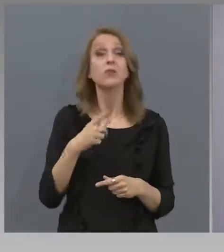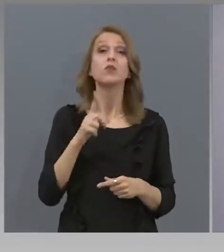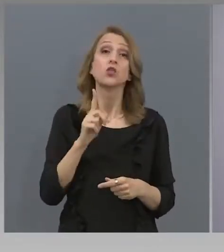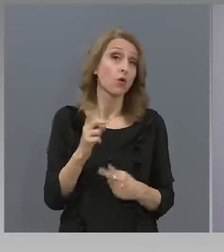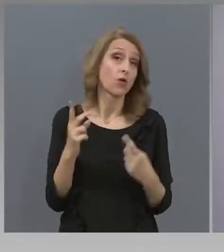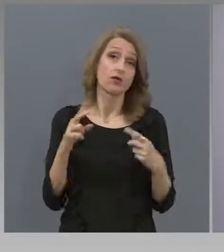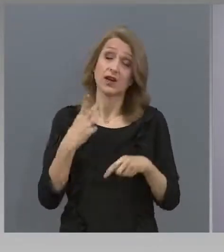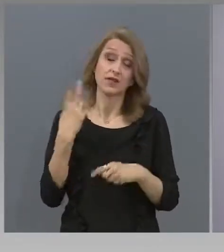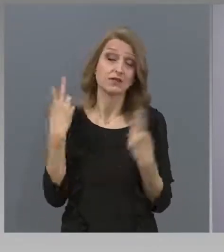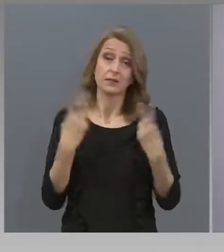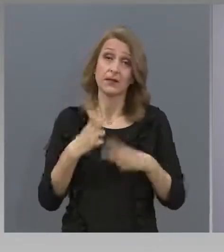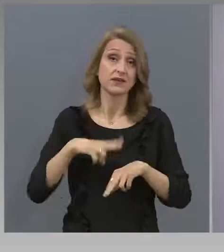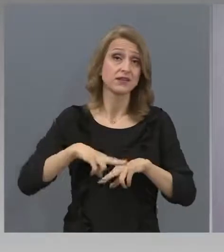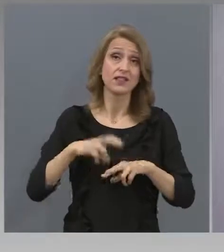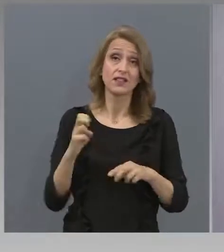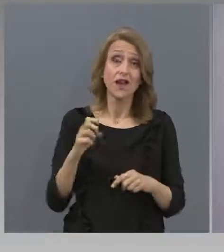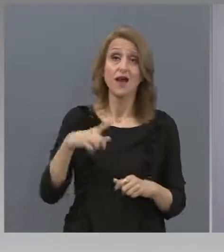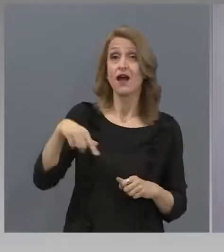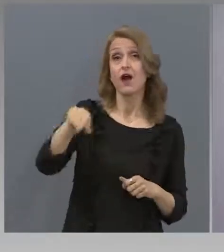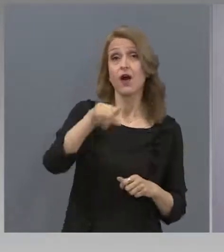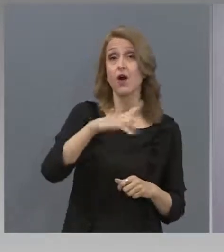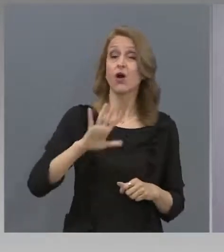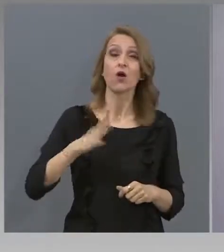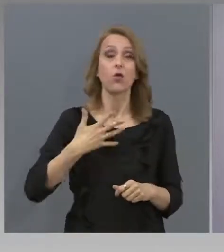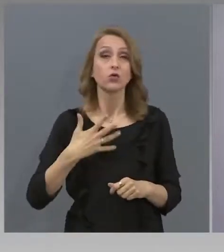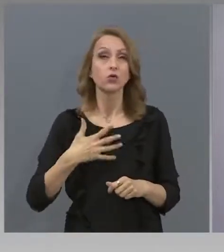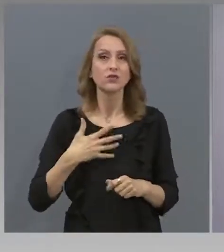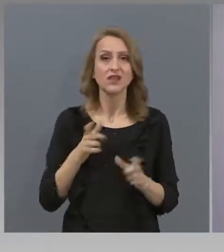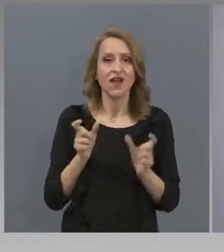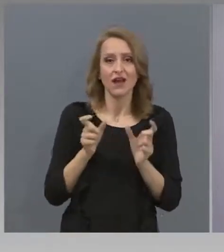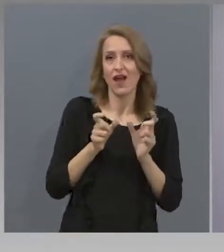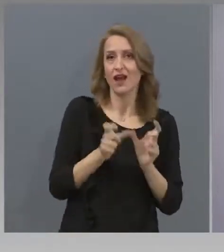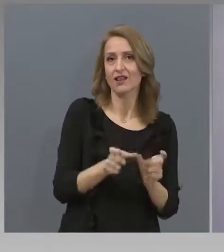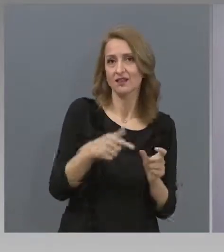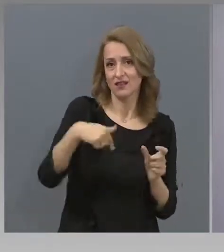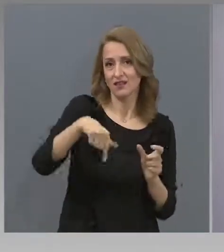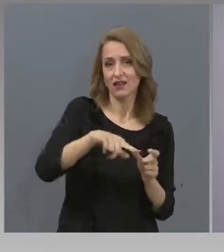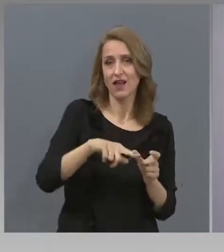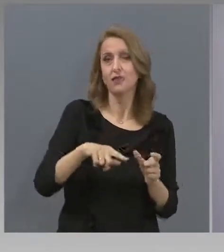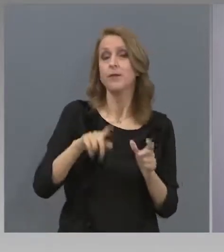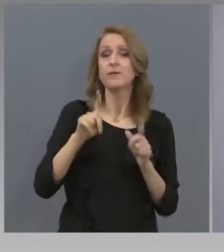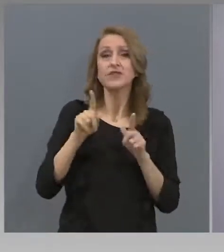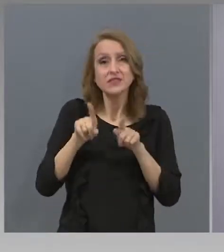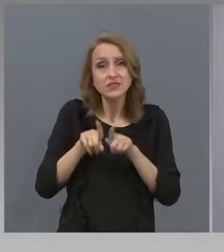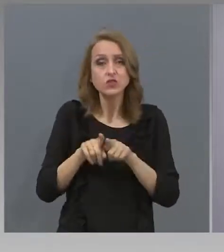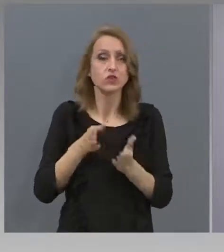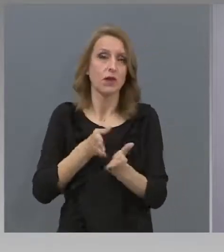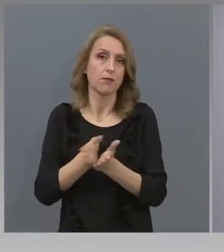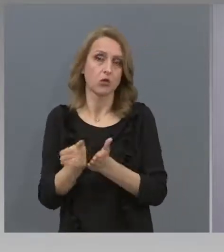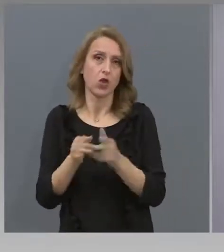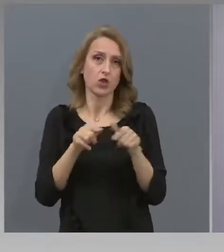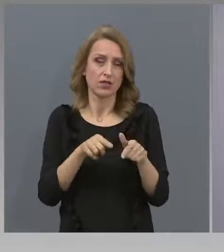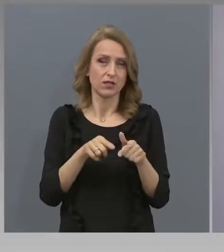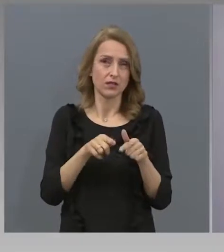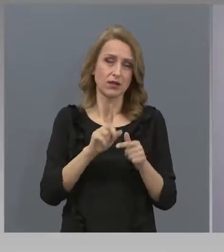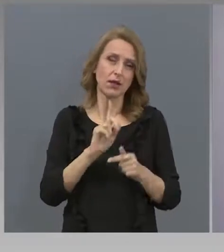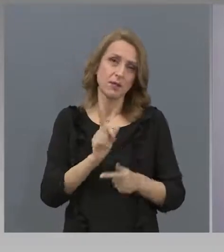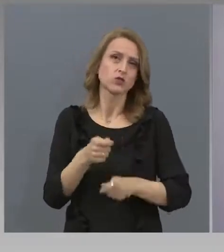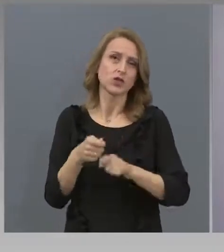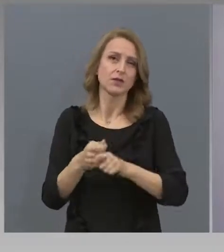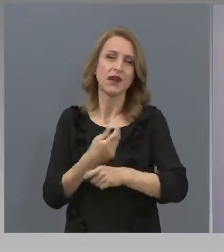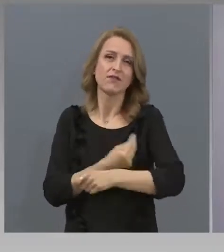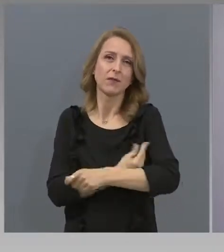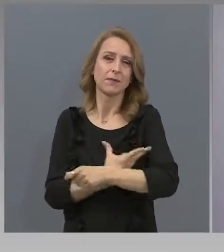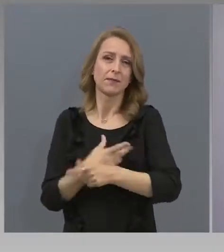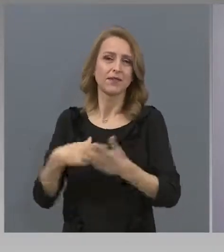добре за кандидат студентите, които са в карантина в този период, да приложим същия подход. Те няма да бъдат много. Аз пак ви